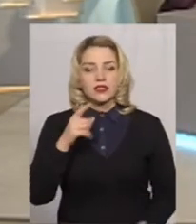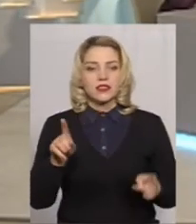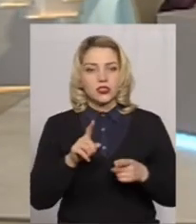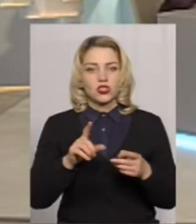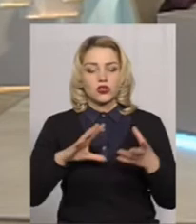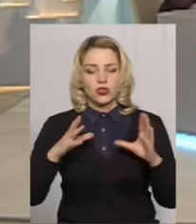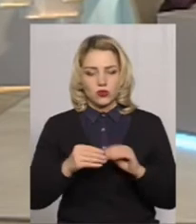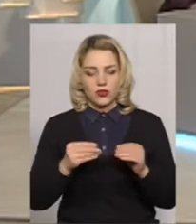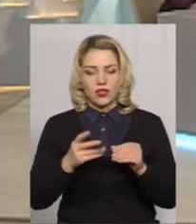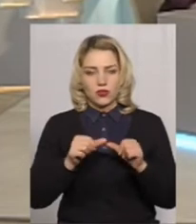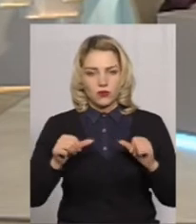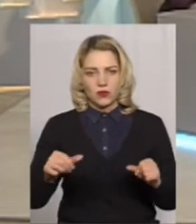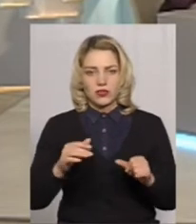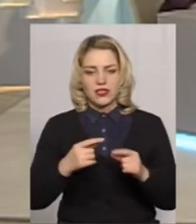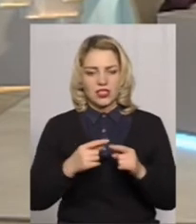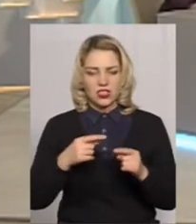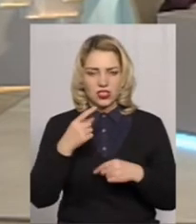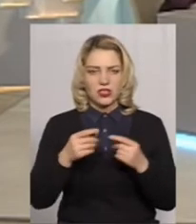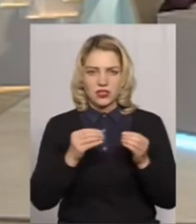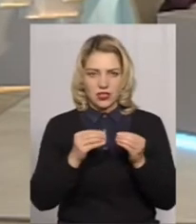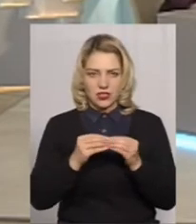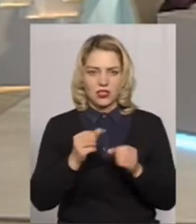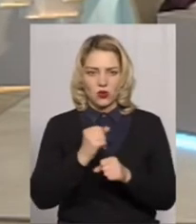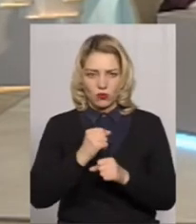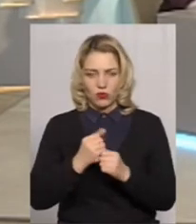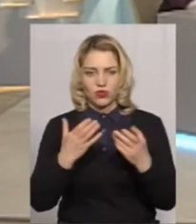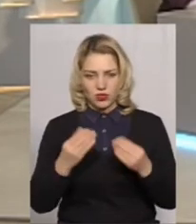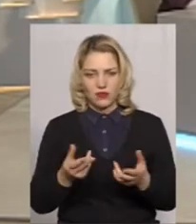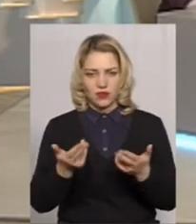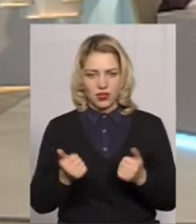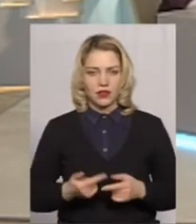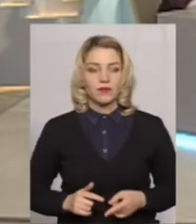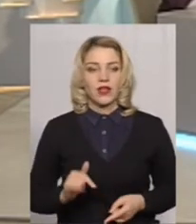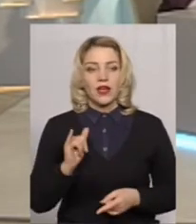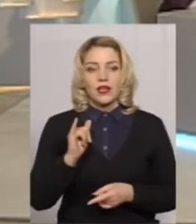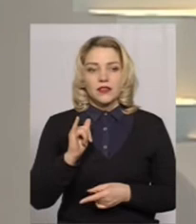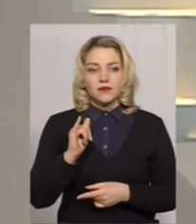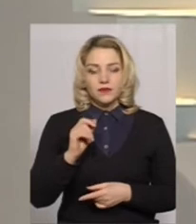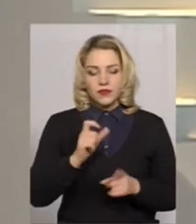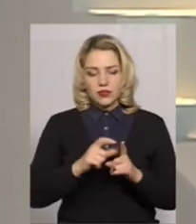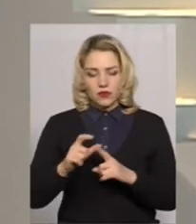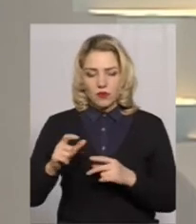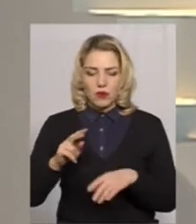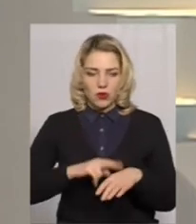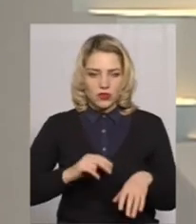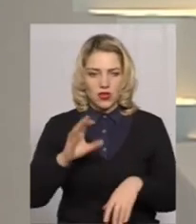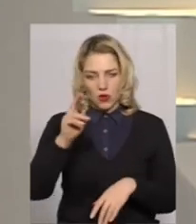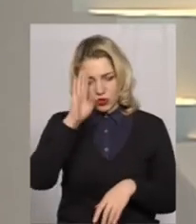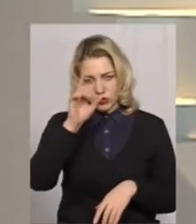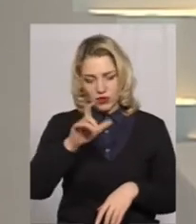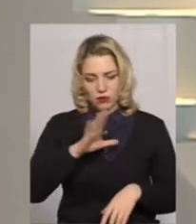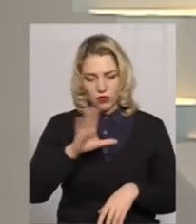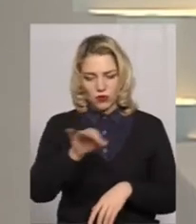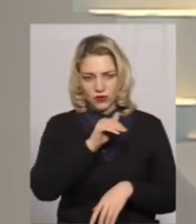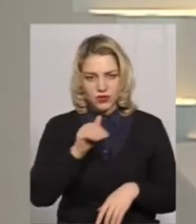10 днів, дається, так? Через 10 днів ми будемо знати вже... 10 робочих днів. За словами поліцейської, чоловік був офіційно працевлаштований.